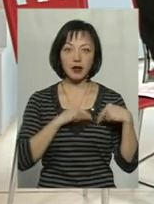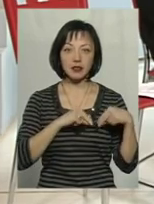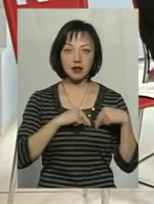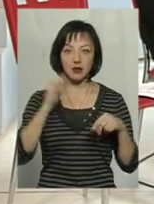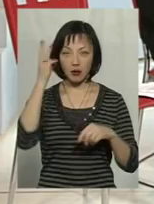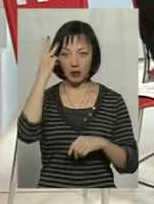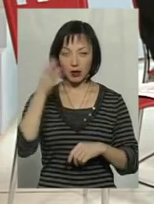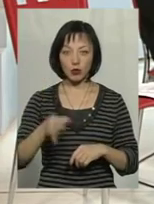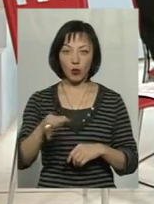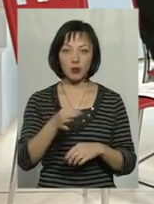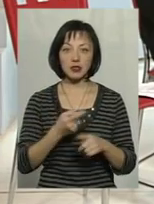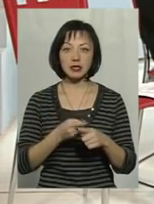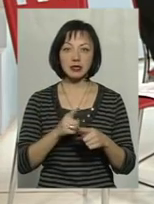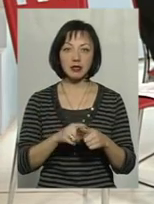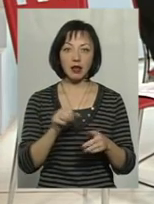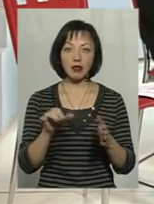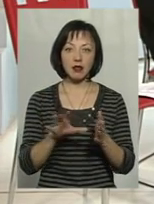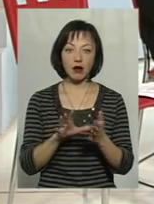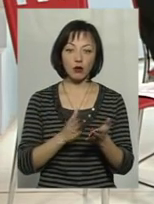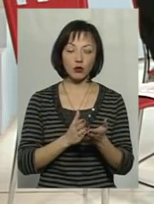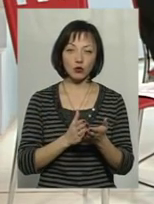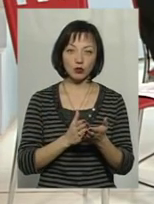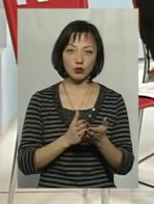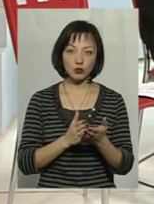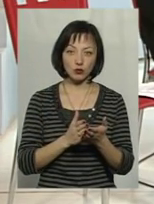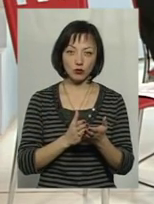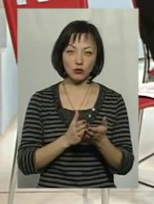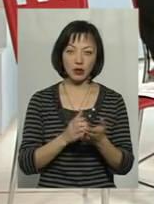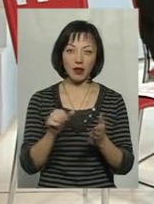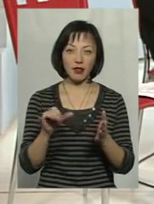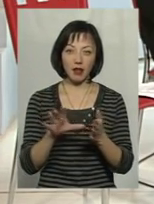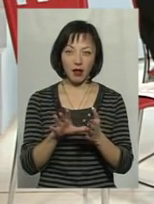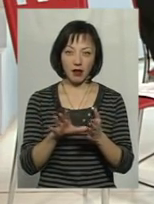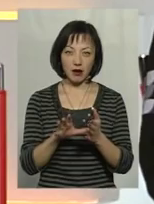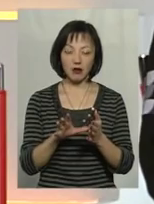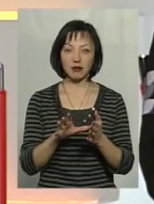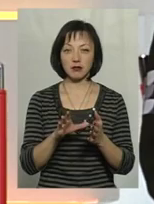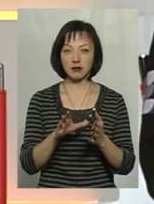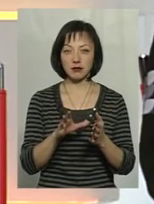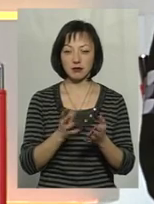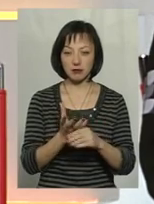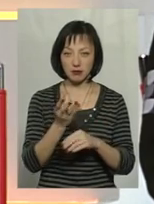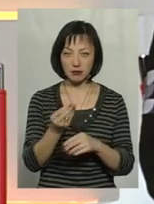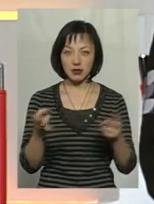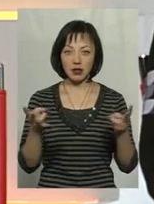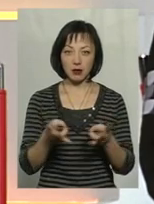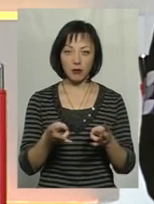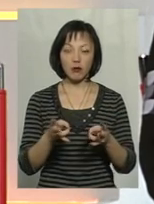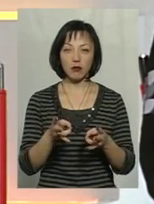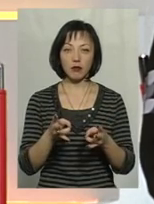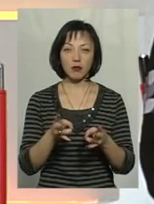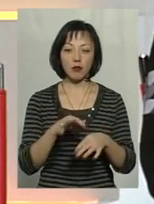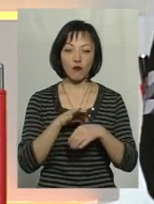Хмельницької області, це енергоносії і решта виплат, які необхідно, потрібно проводити спочатку